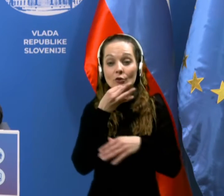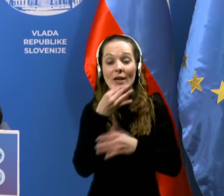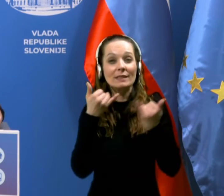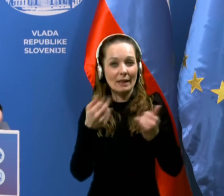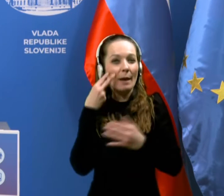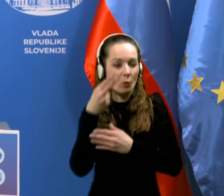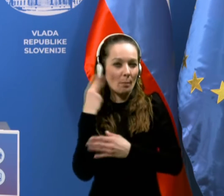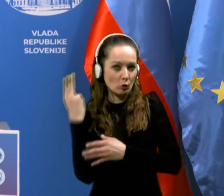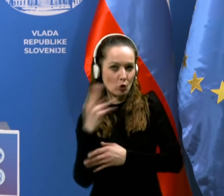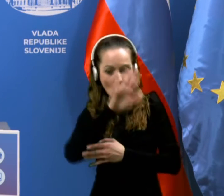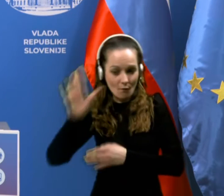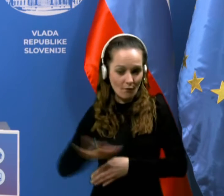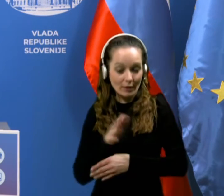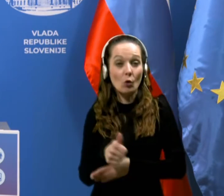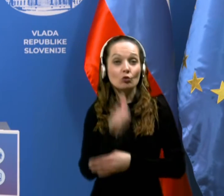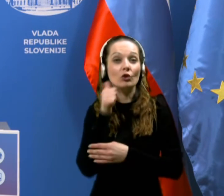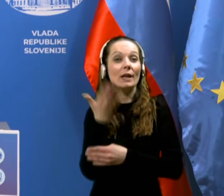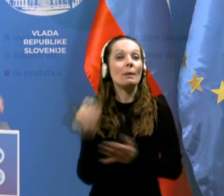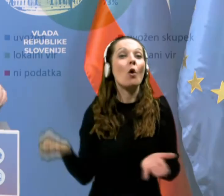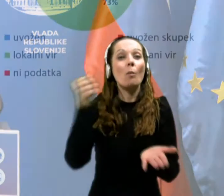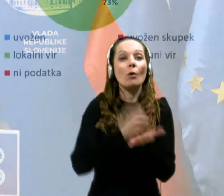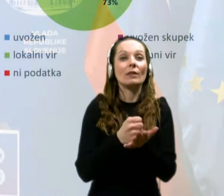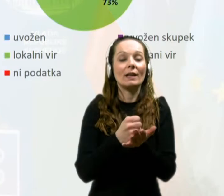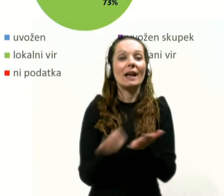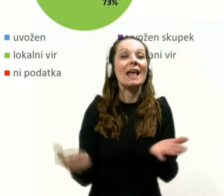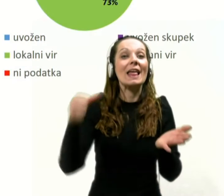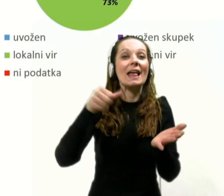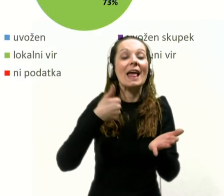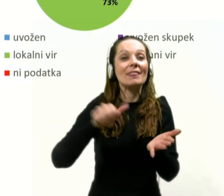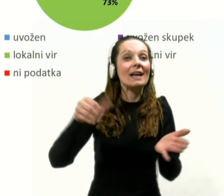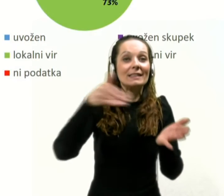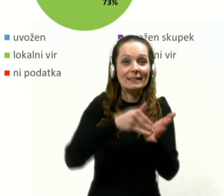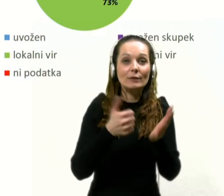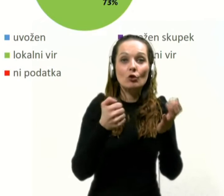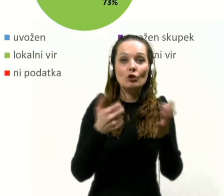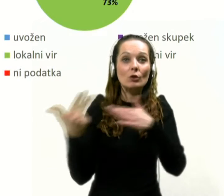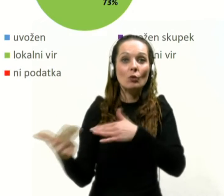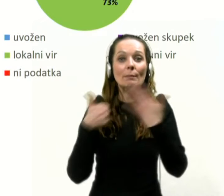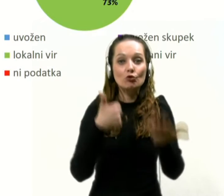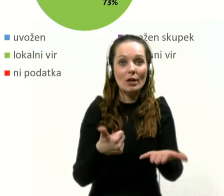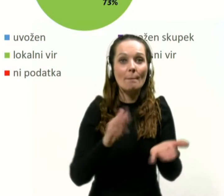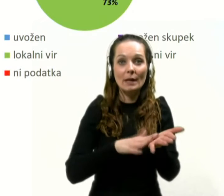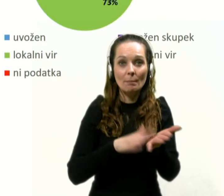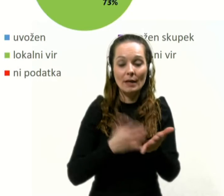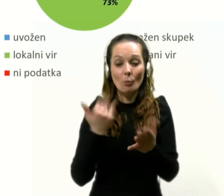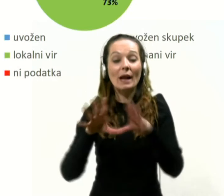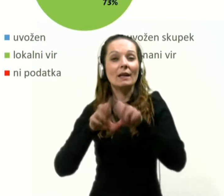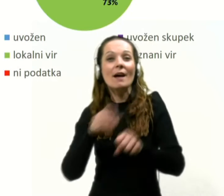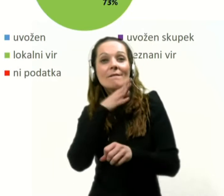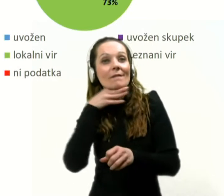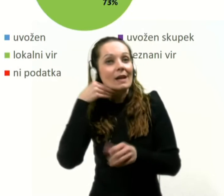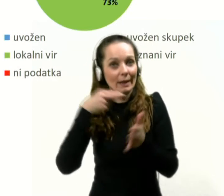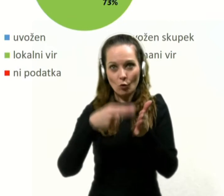gremo na Slovenijo. Včeraj je bilo potrjenih primerov 11.668 narejenih veliko